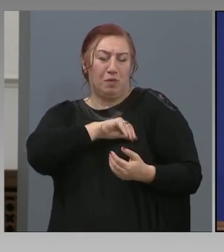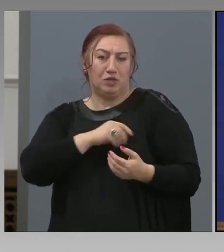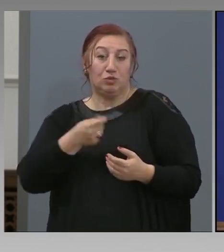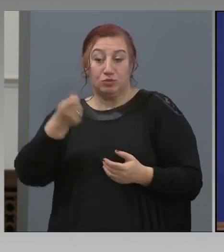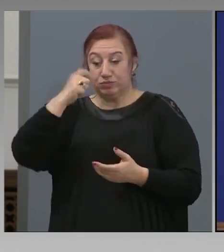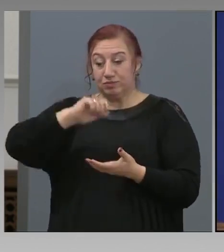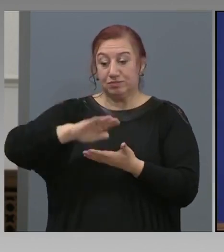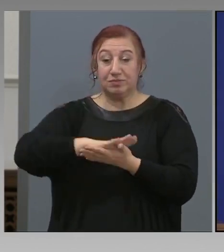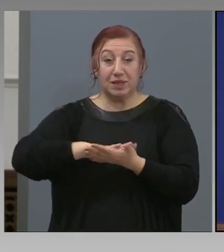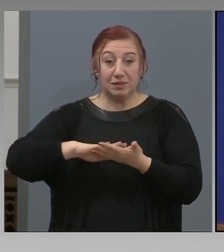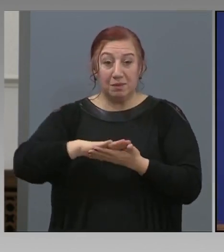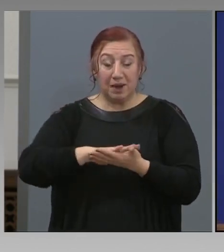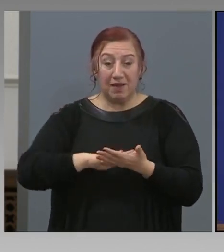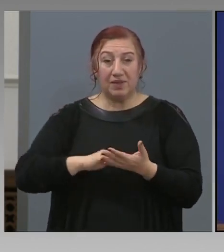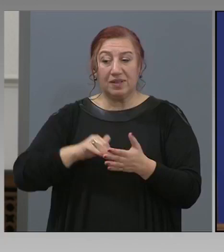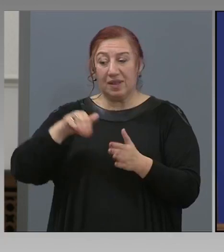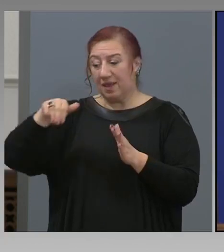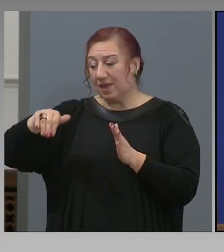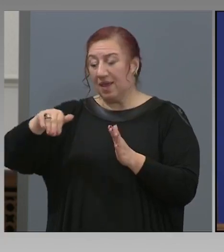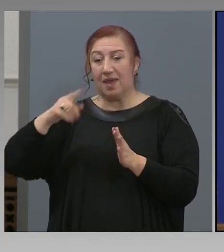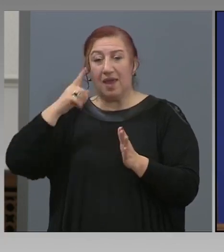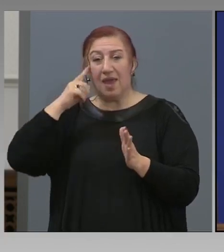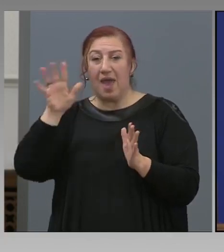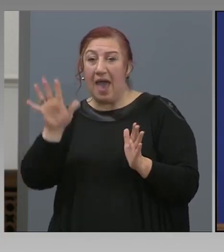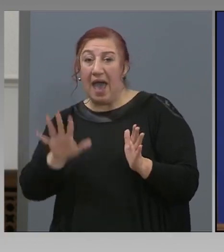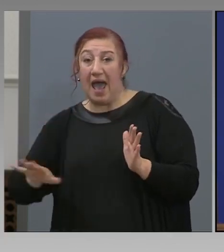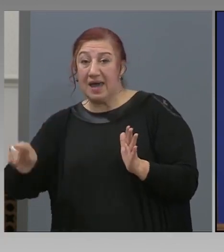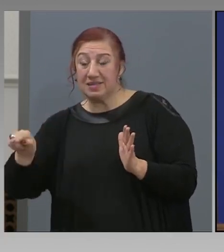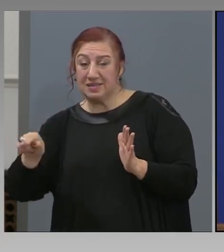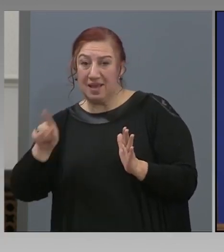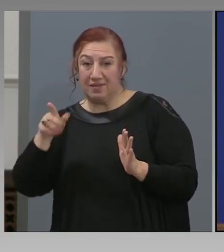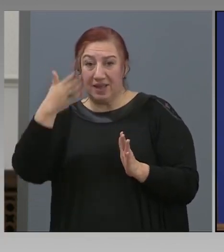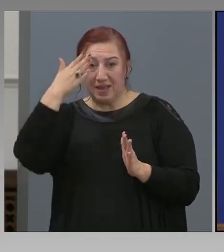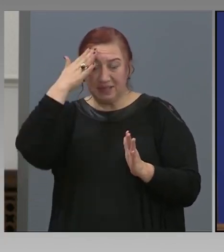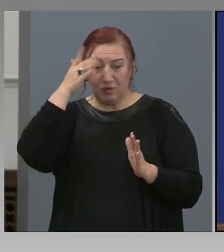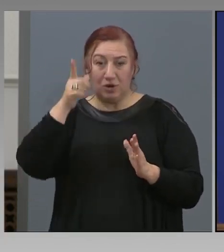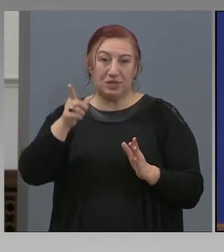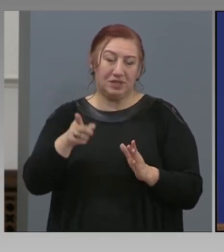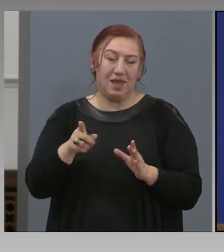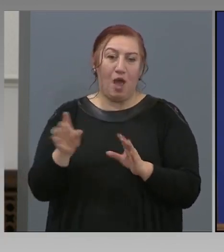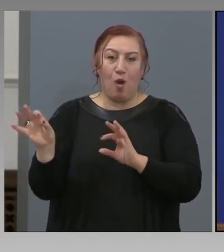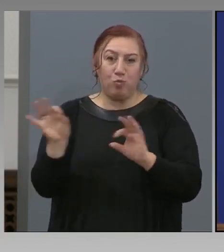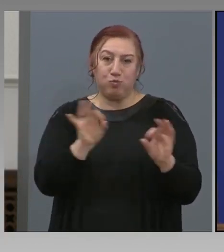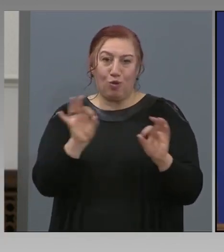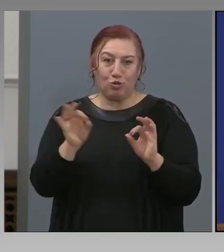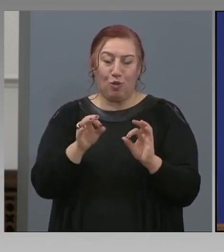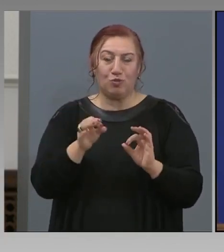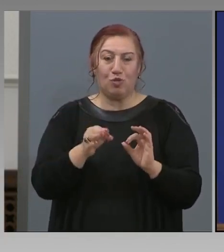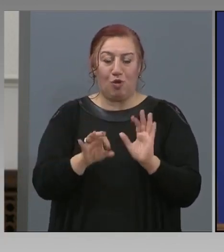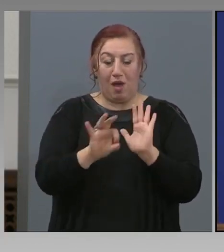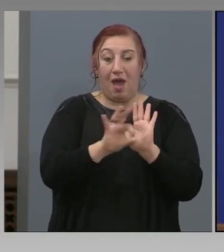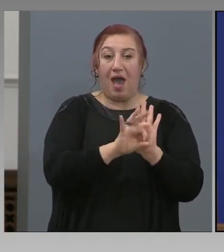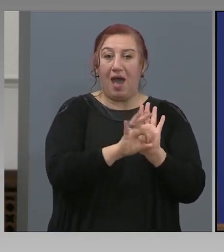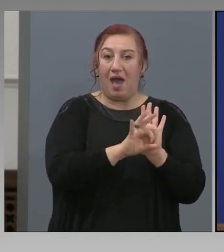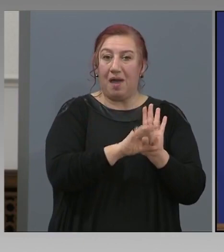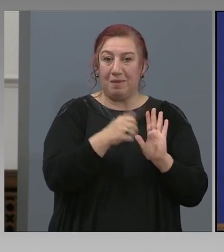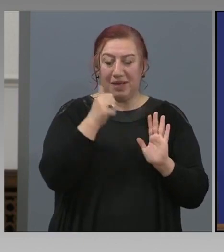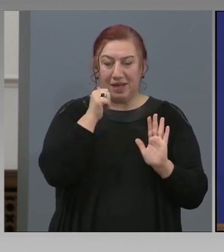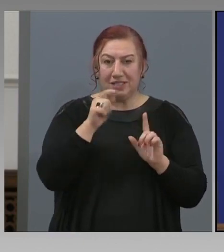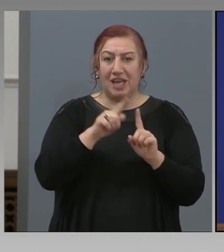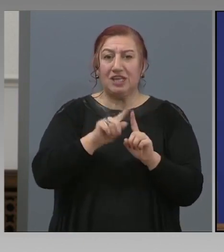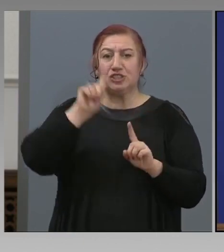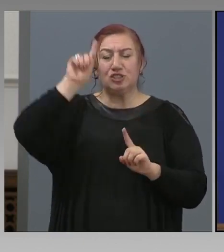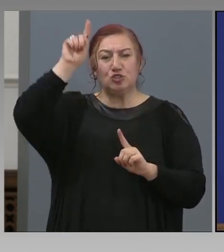в Азия с тази болест е на базата на подобна апликация. Също и колегата в